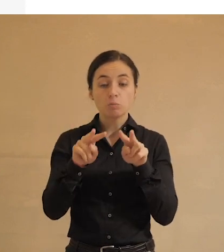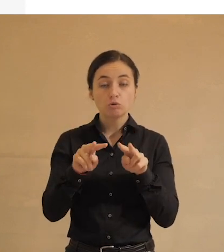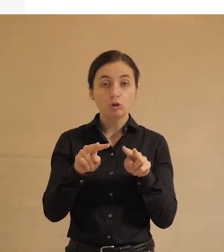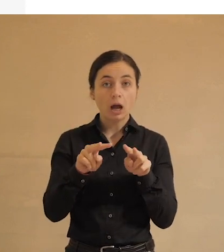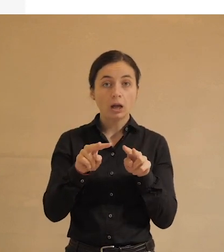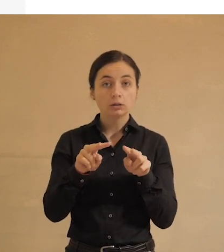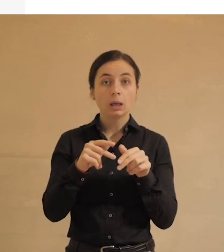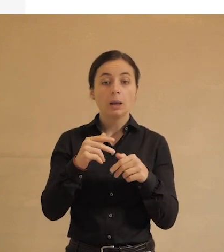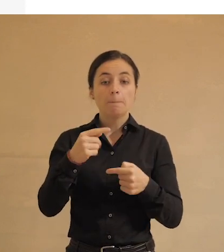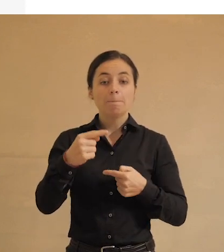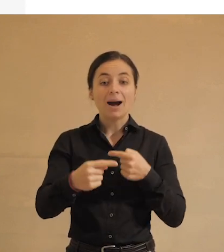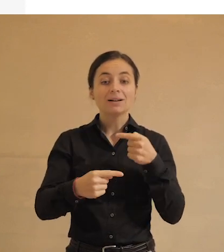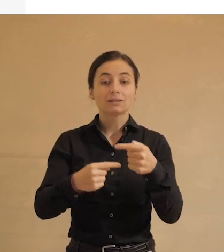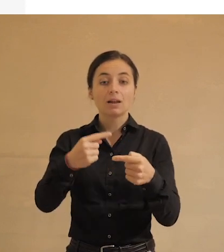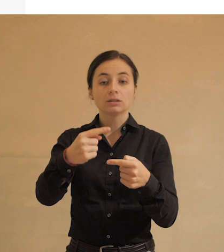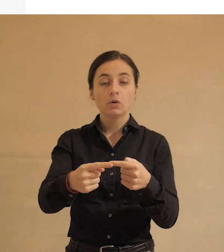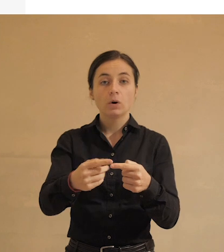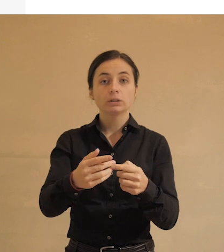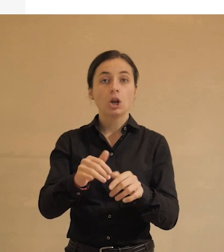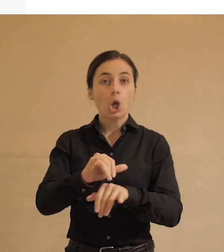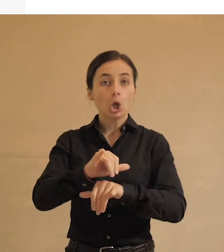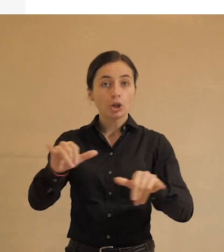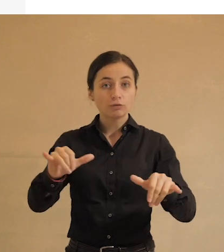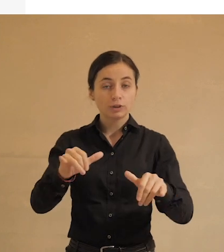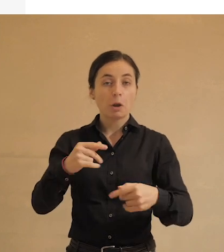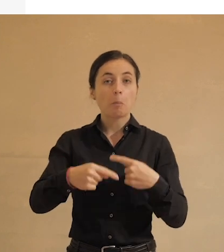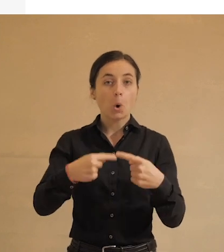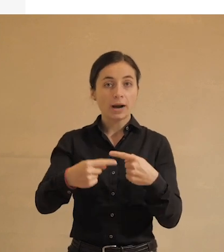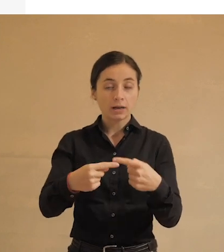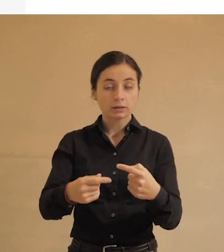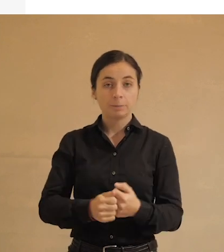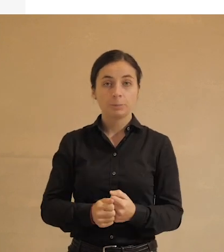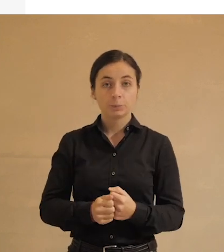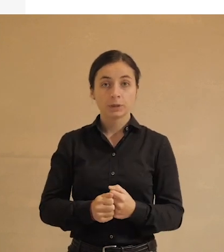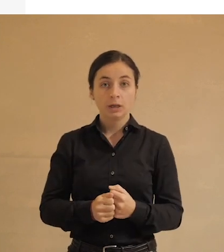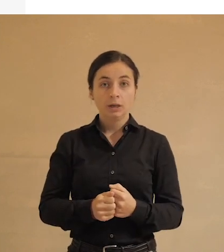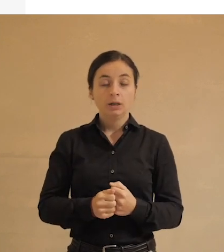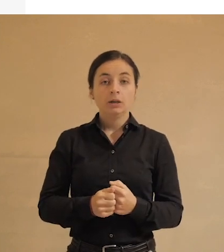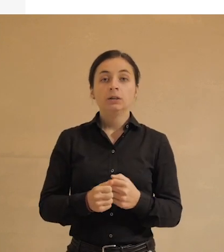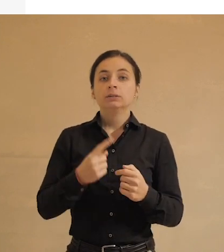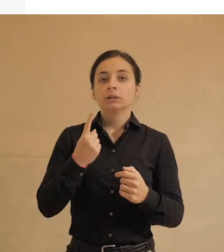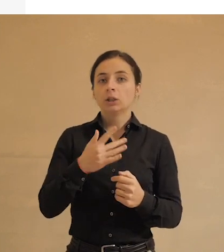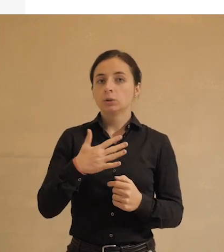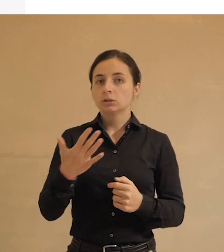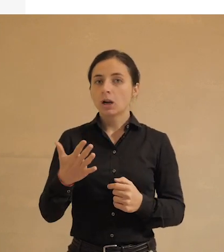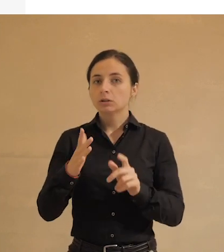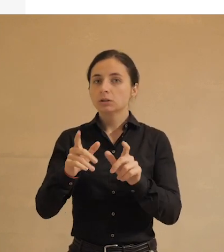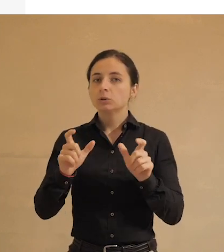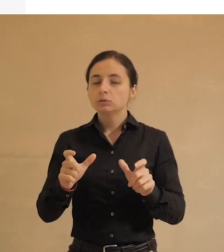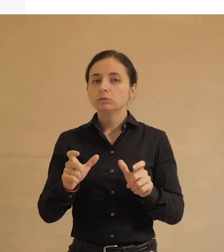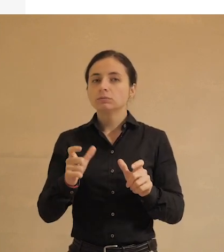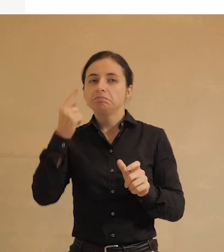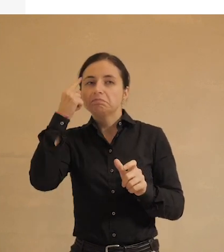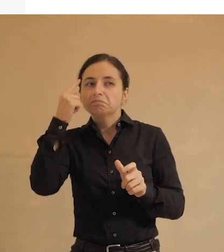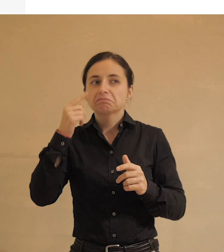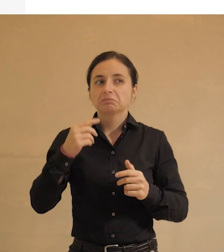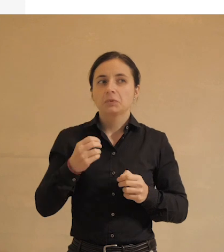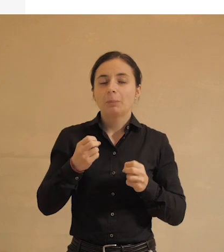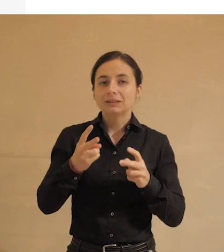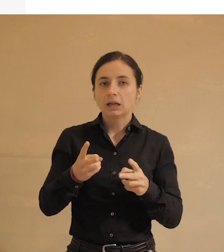последовательное развитие научно-технического прогресса? С одной стороны, люди опасаются